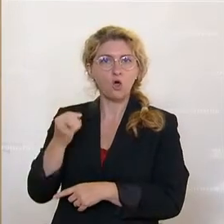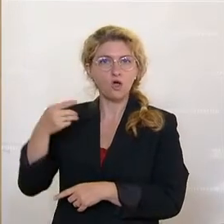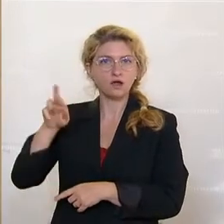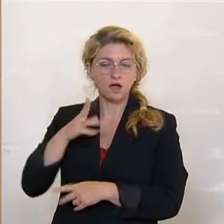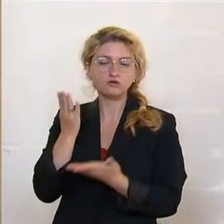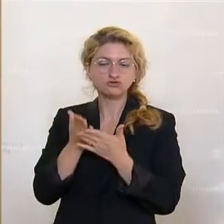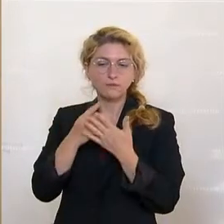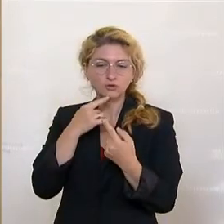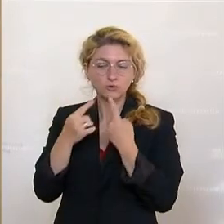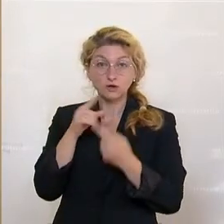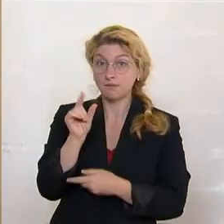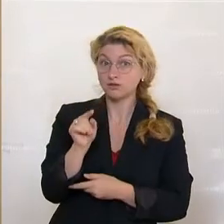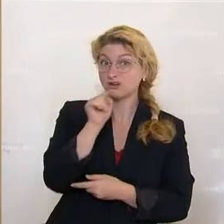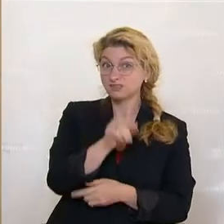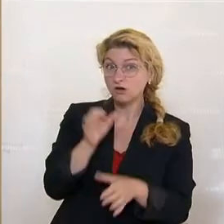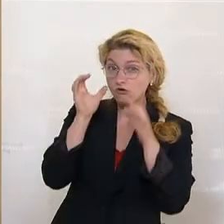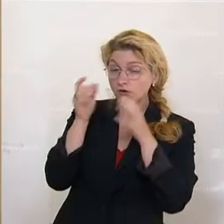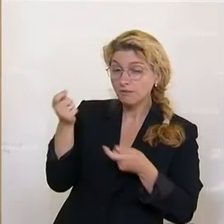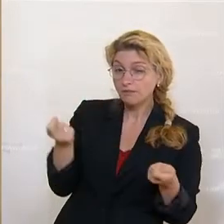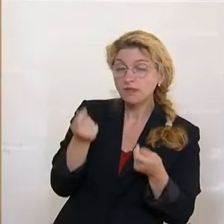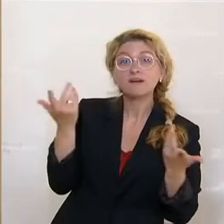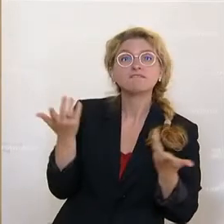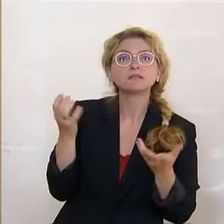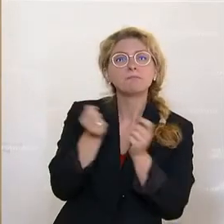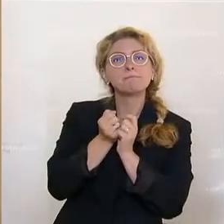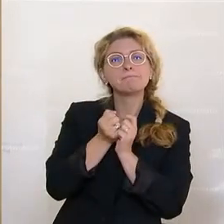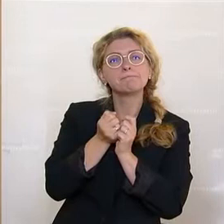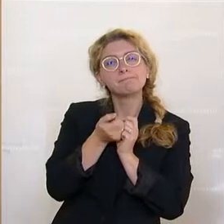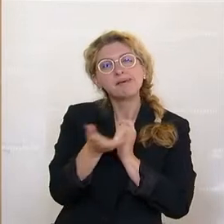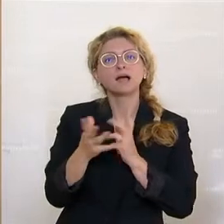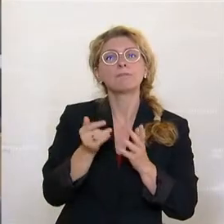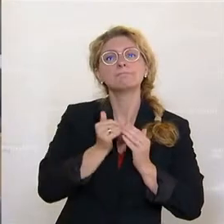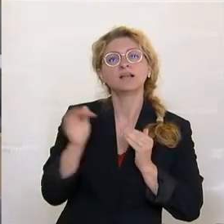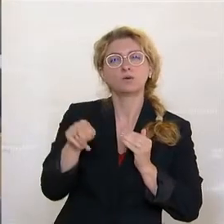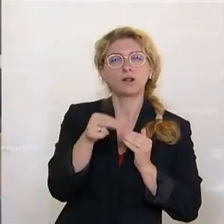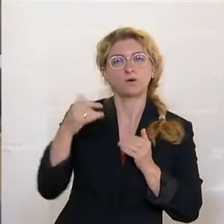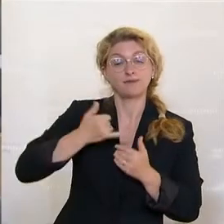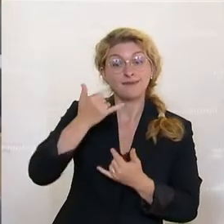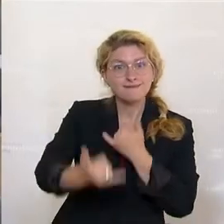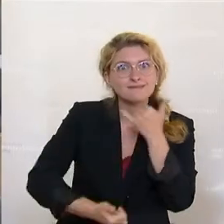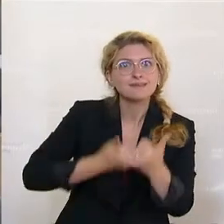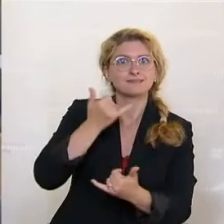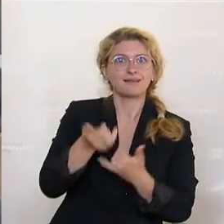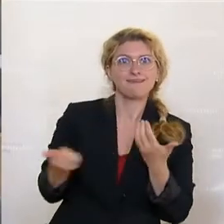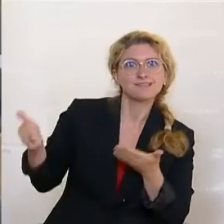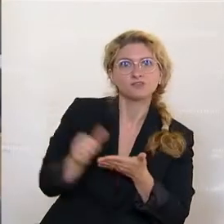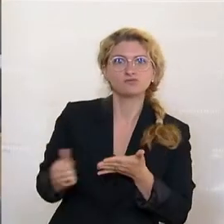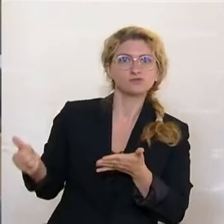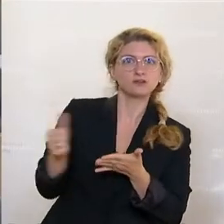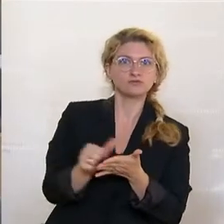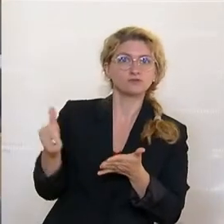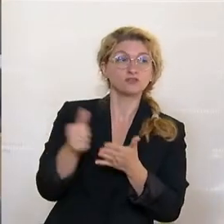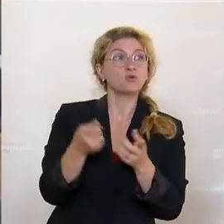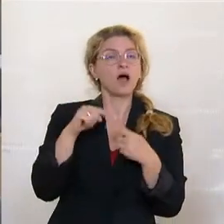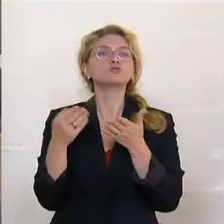den ÖVP-Betreiber mehrere Millionen Euro pro Jahr an zusätzlichen Mitteln aus